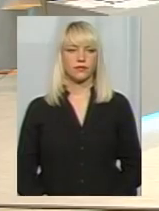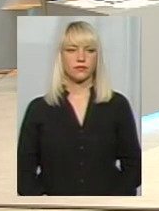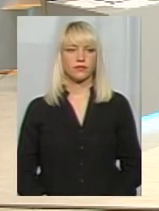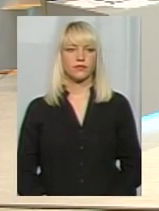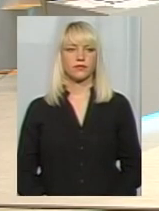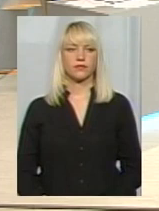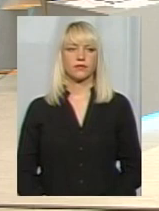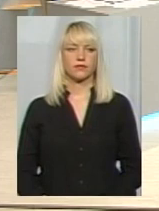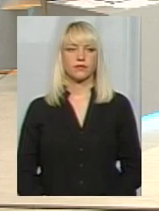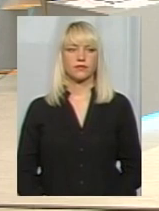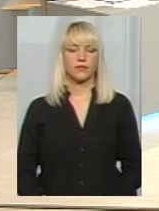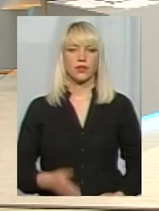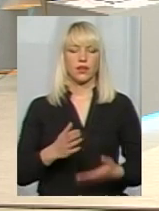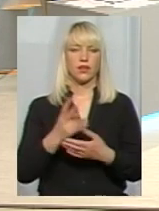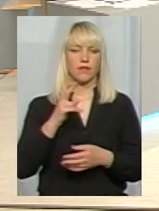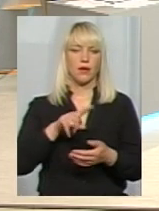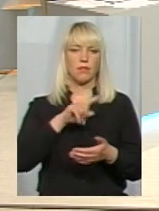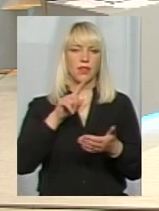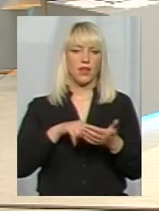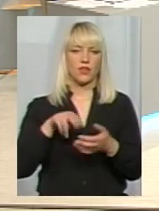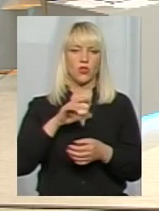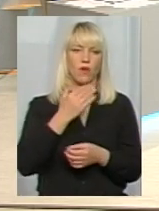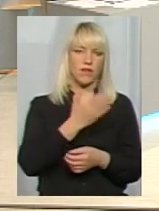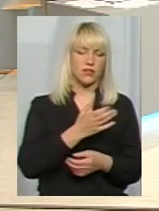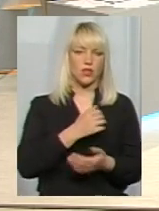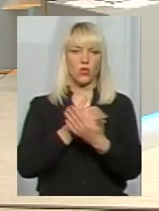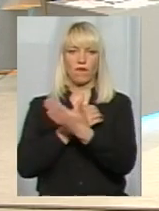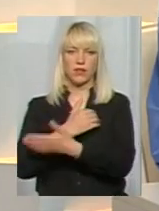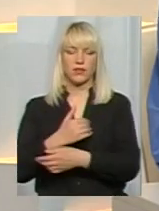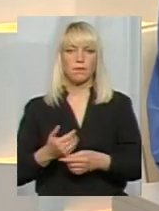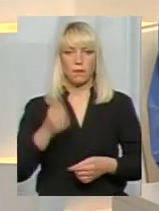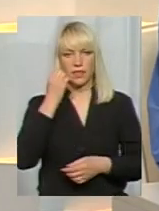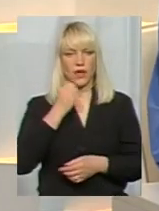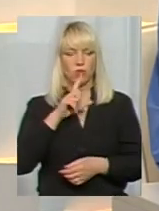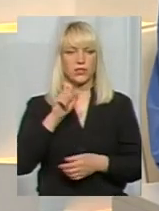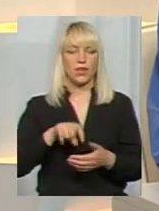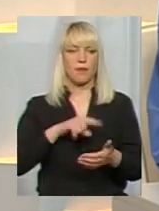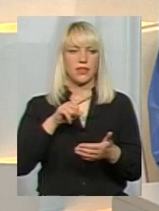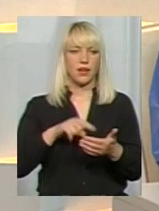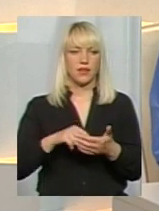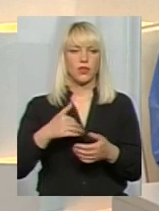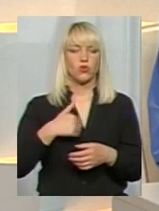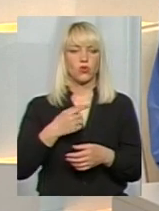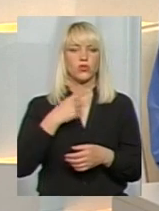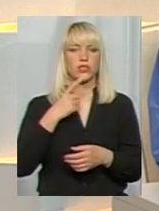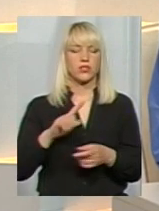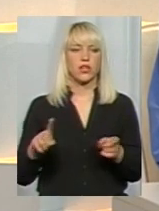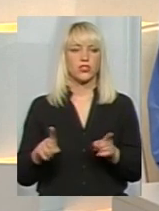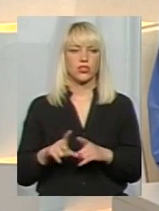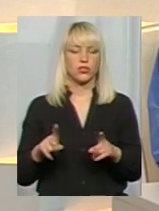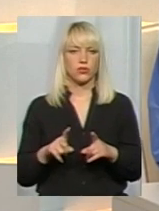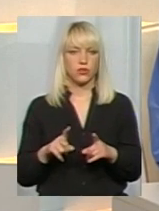Тут маємо два питання. Перший до вас і другий до вас. Дякую за запитання. Хочу зазначити, що